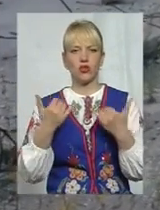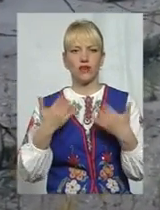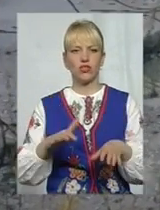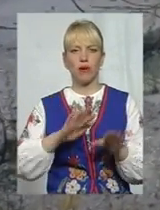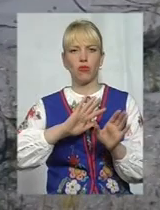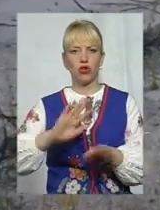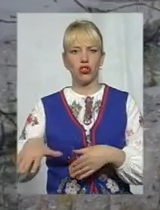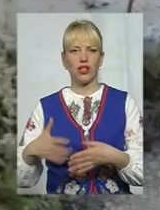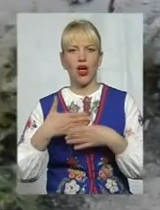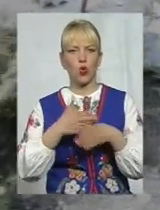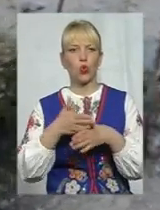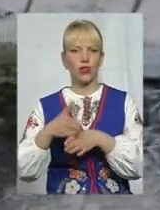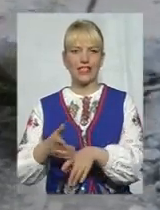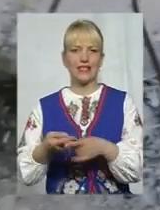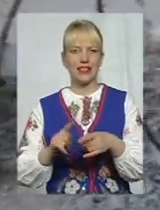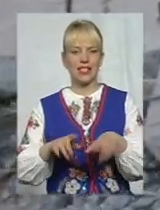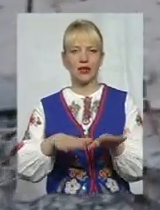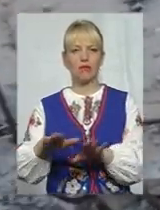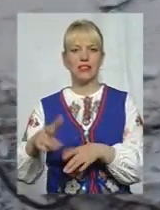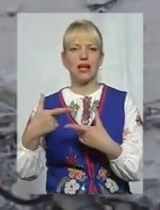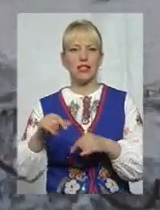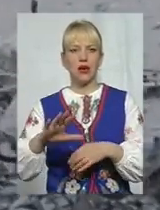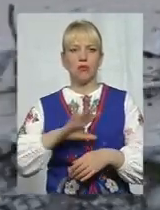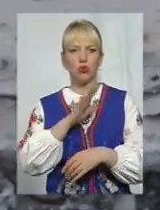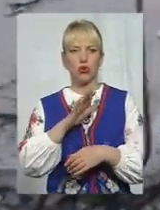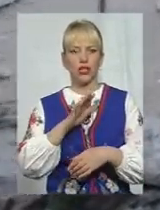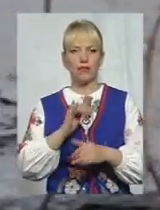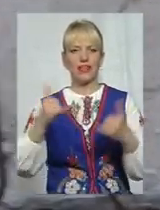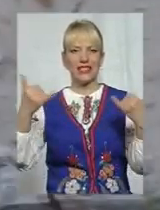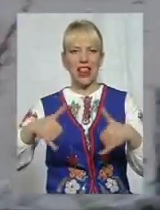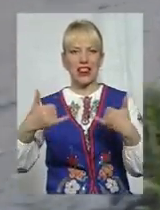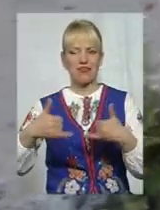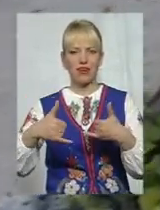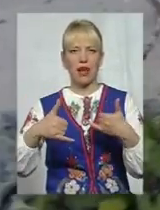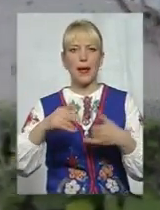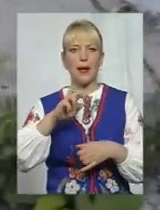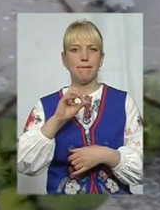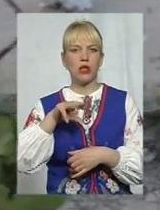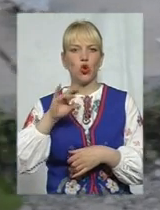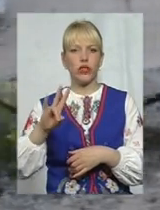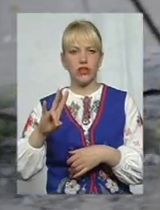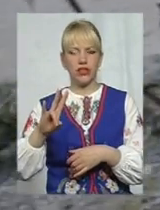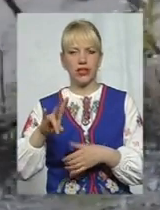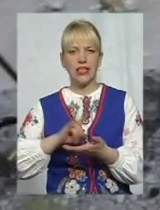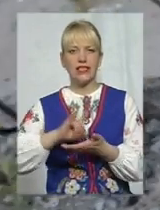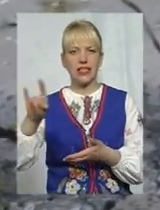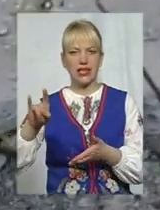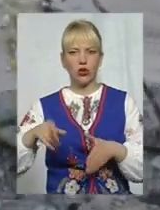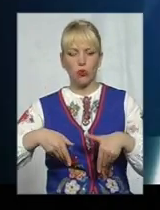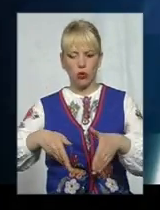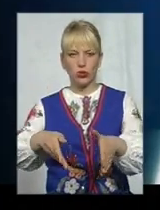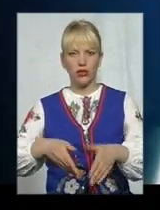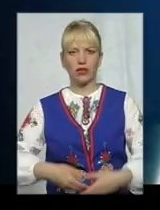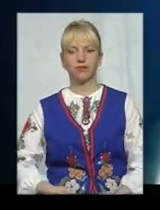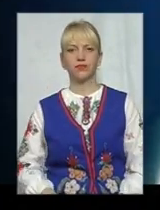серйозна роїднація тих місць, де проходила заливка бетоном злітно-посадкової полоси.